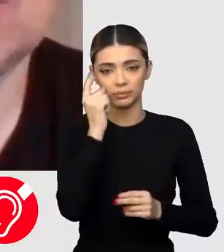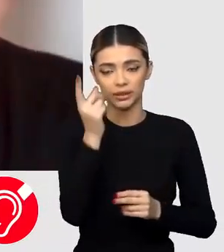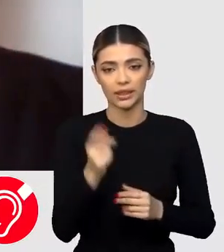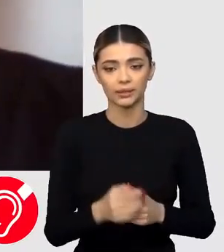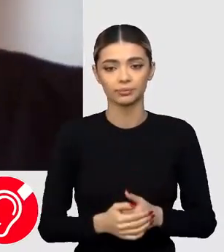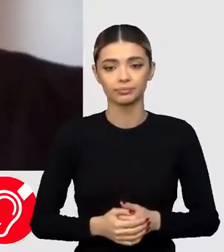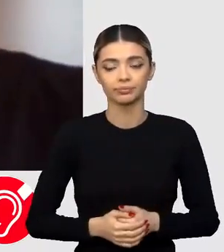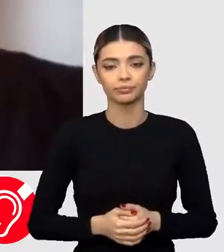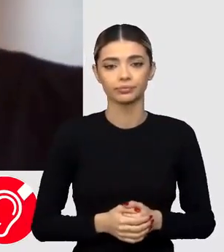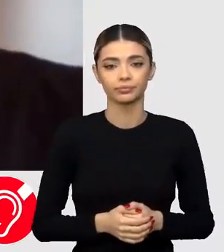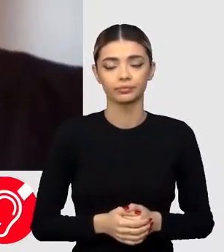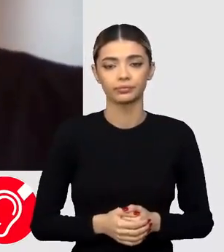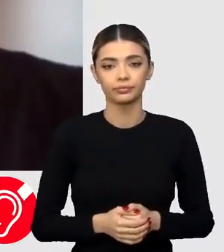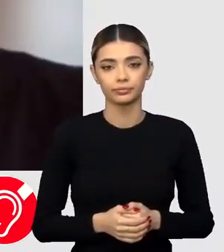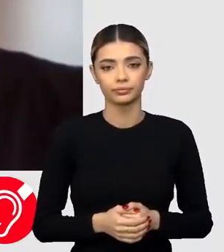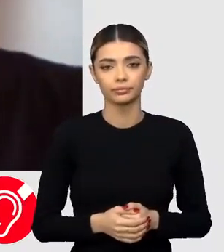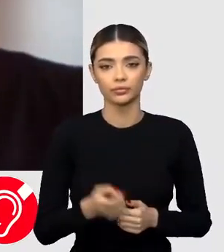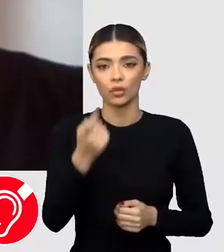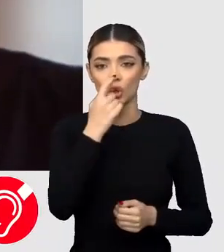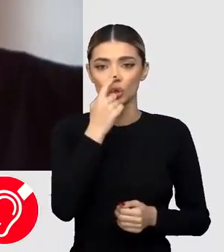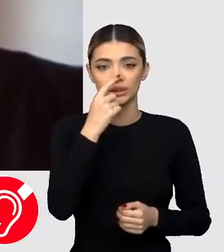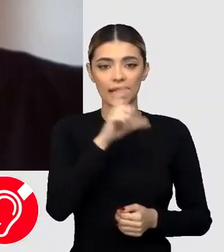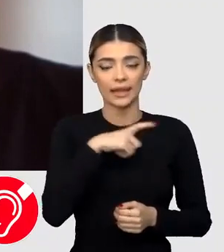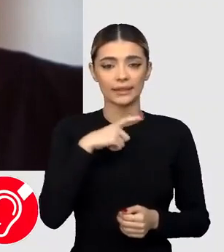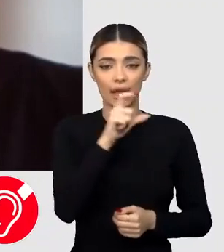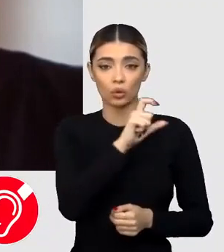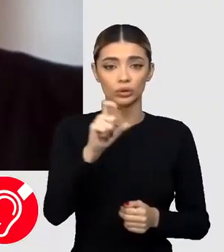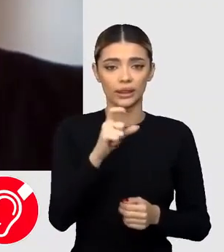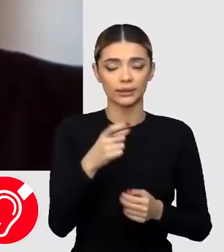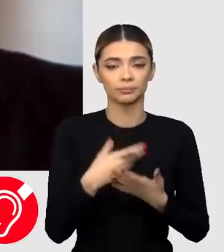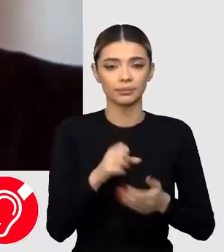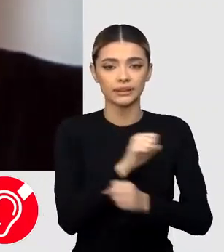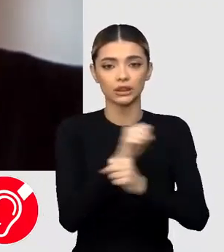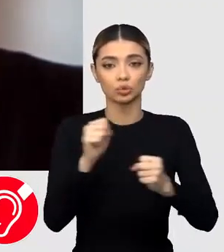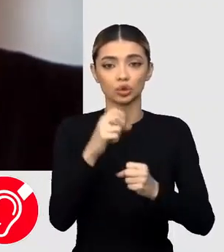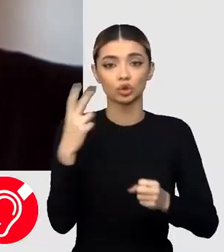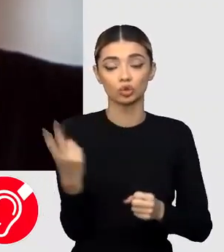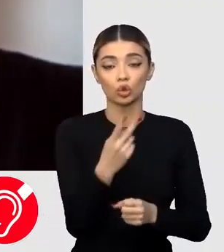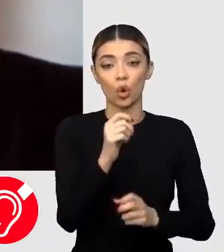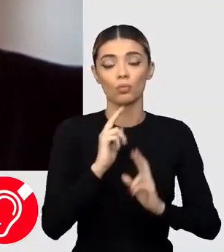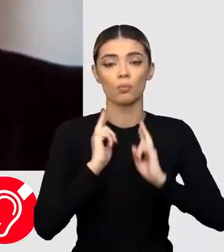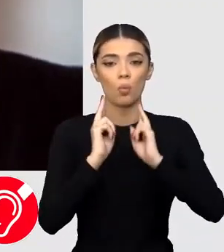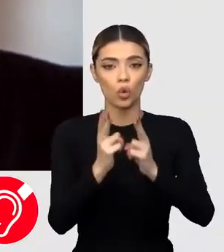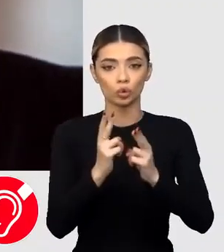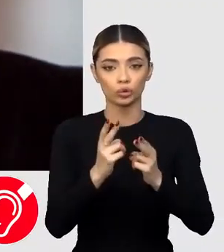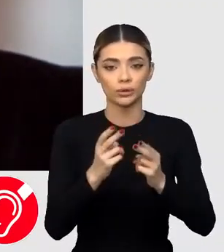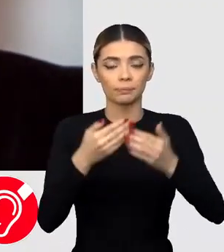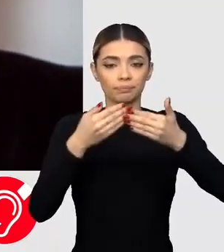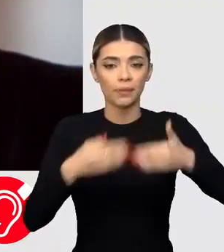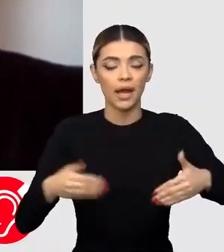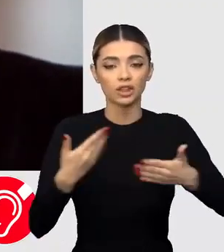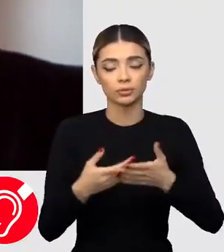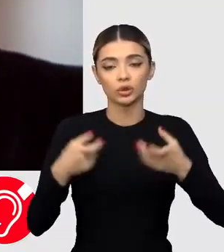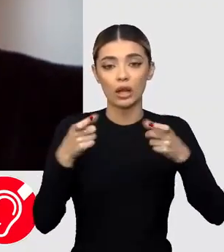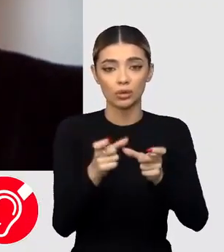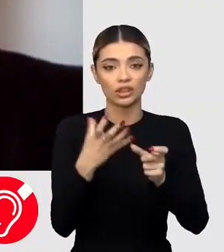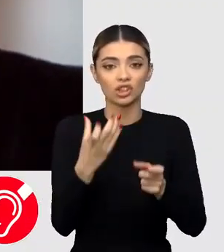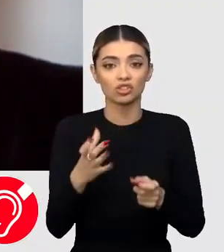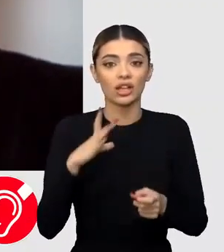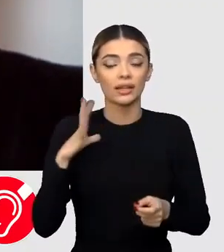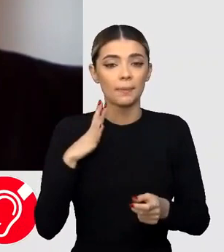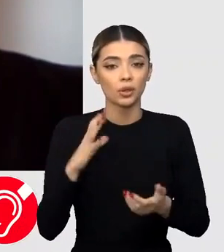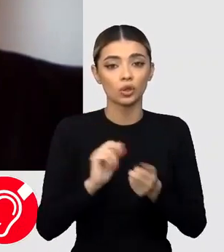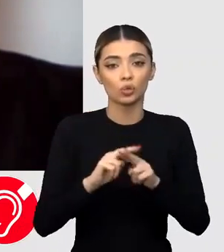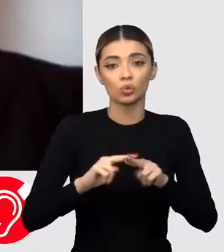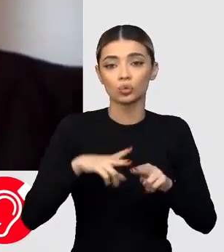Apărării și Securității. Bun găsit, Florin! Știm că Rusia e acuzată de distrugerea unui alt baraj. Ce daune a cauzat și